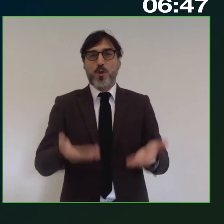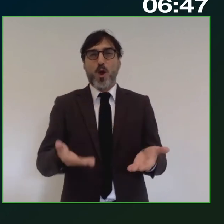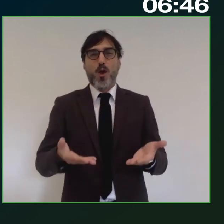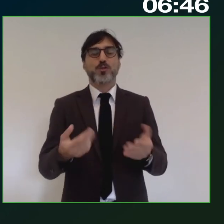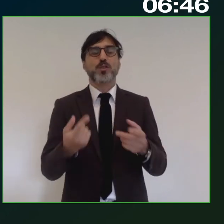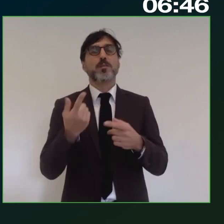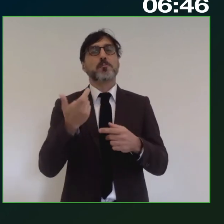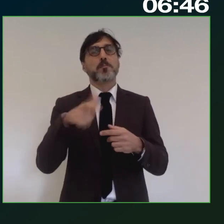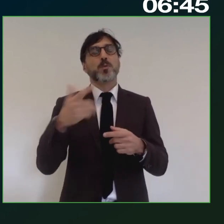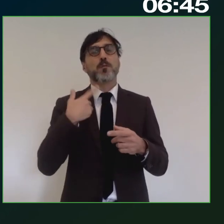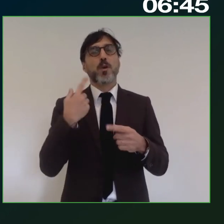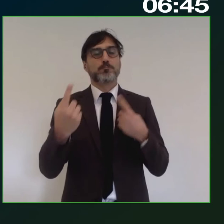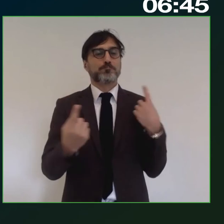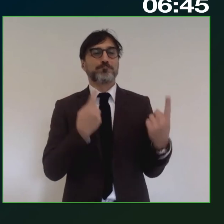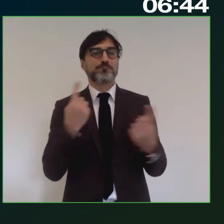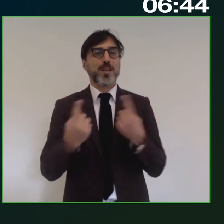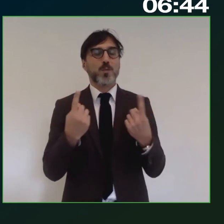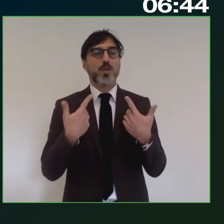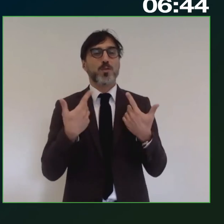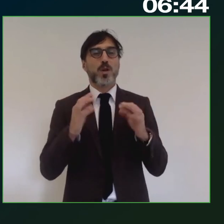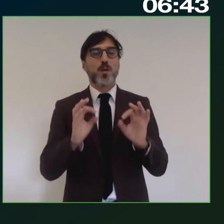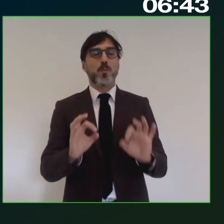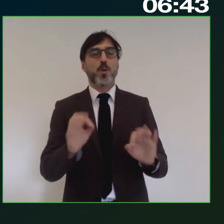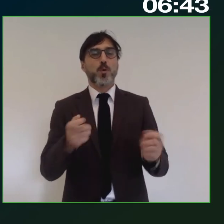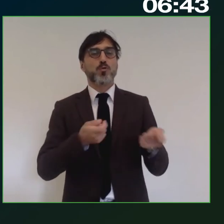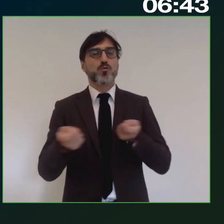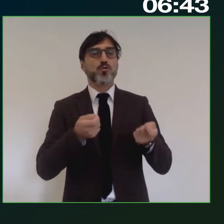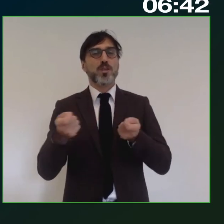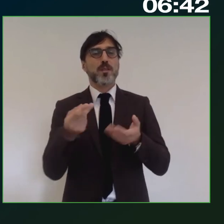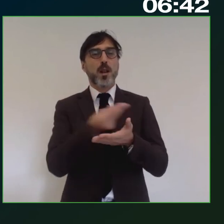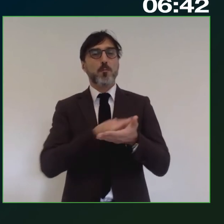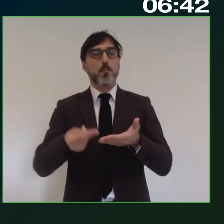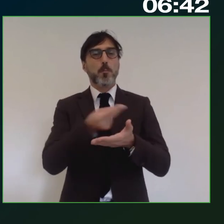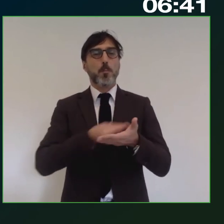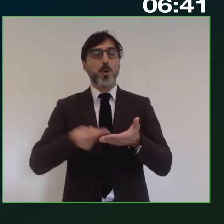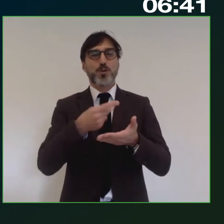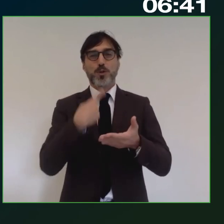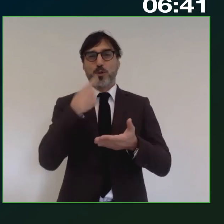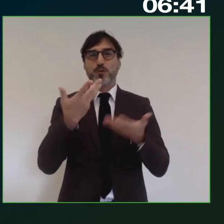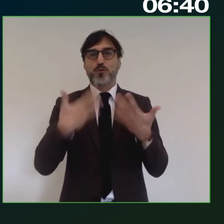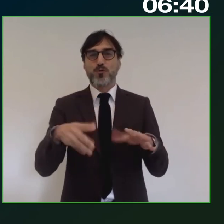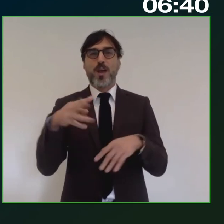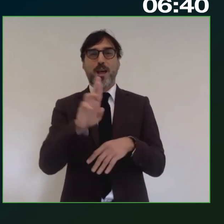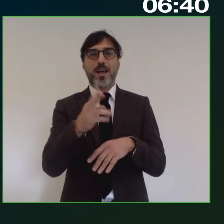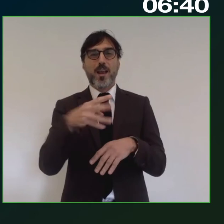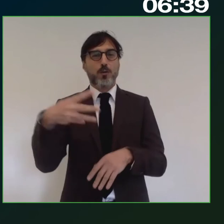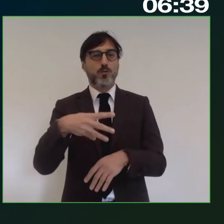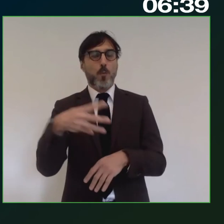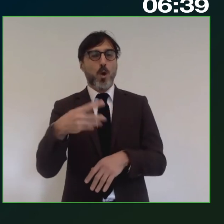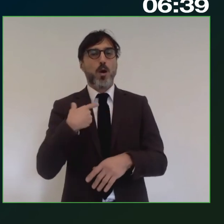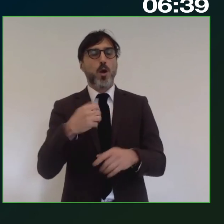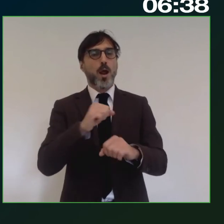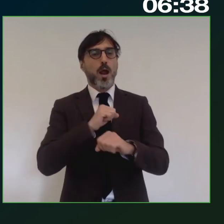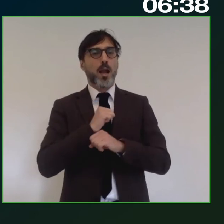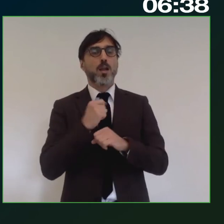messo nelle condizioni di gestire questo progetto di cui faceva menzione poco fa Riccardo Monaco che è un progetto che si chiama